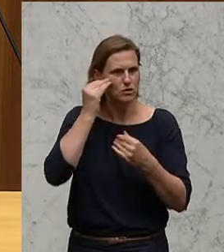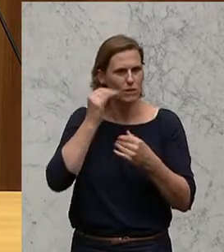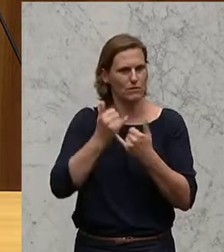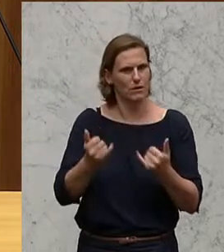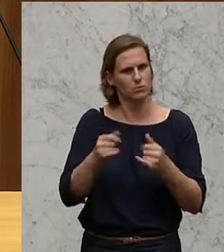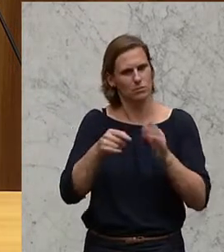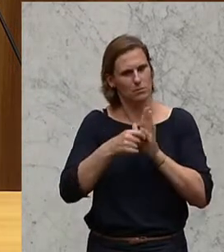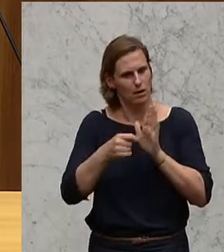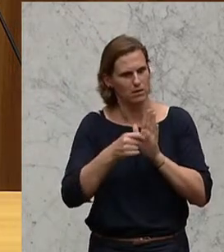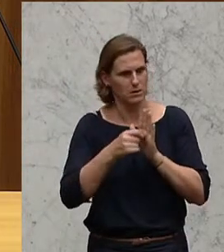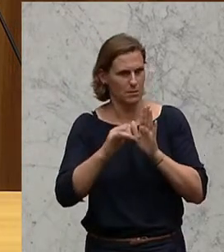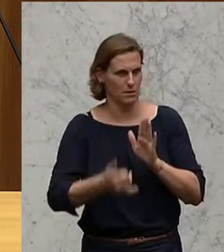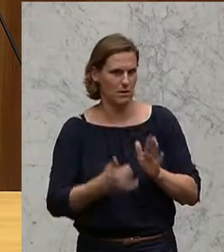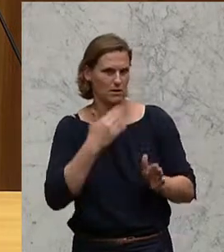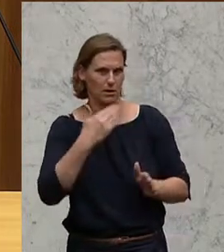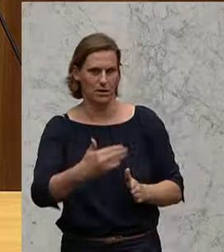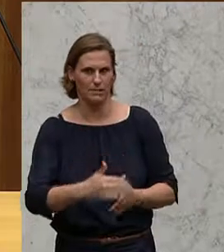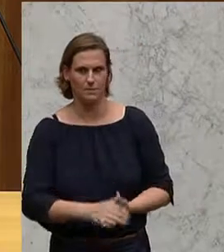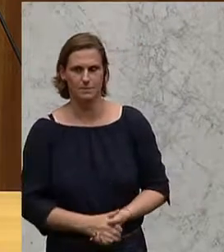entsprechend Maßnahmen setzen. Danke.